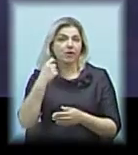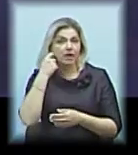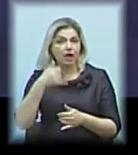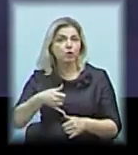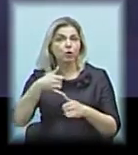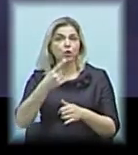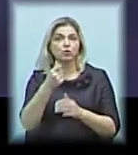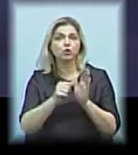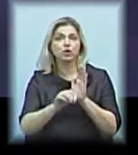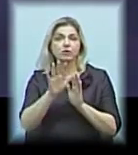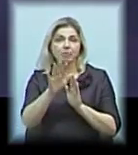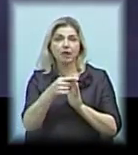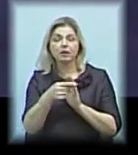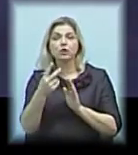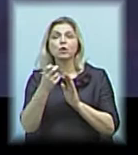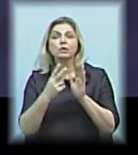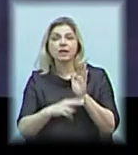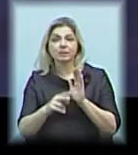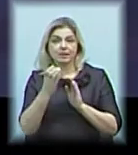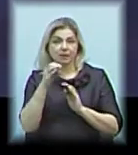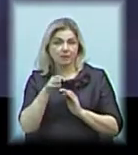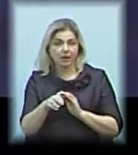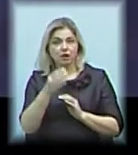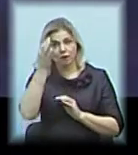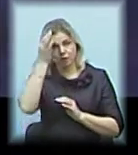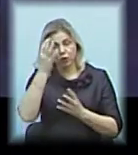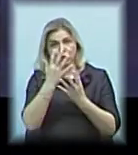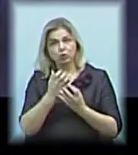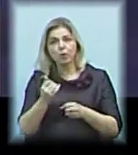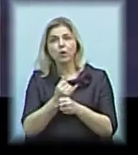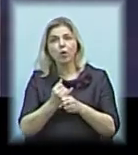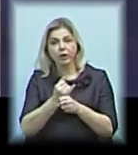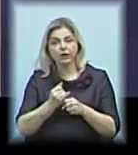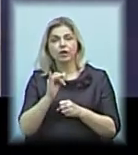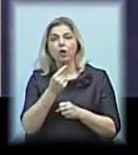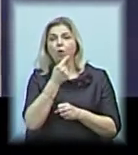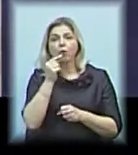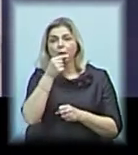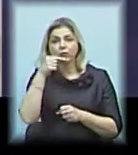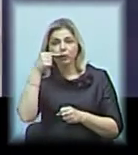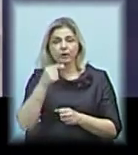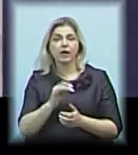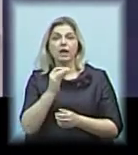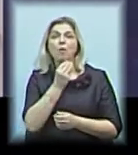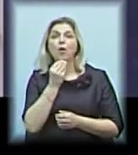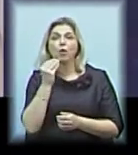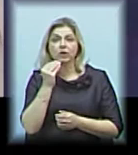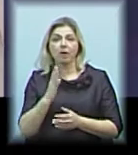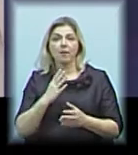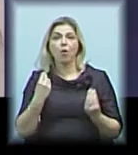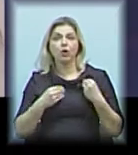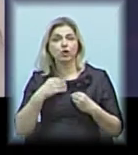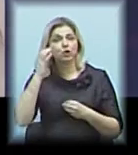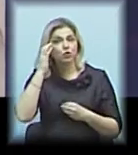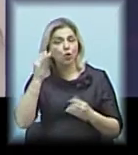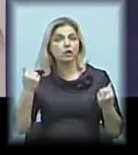165-170 сантиметрів. Волосся темнокоричневе, зачесане назад, губи тонкі, є борідка. Був одягнений в чорний